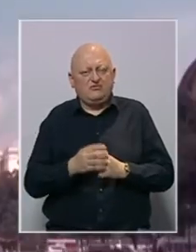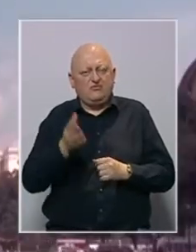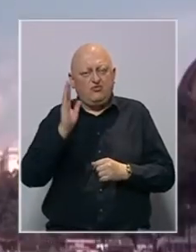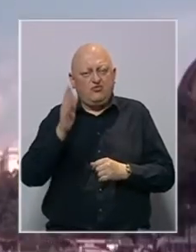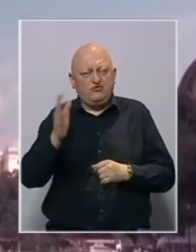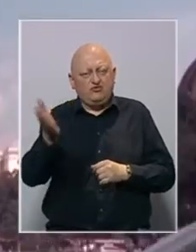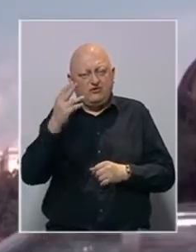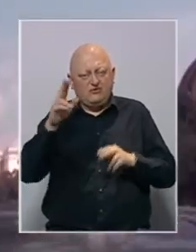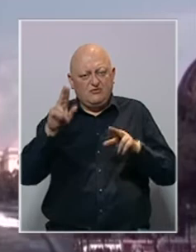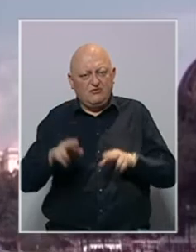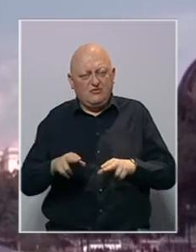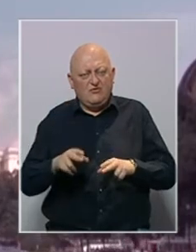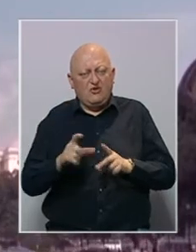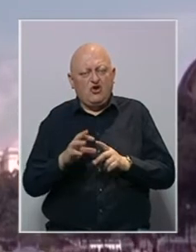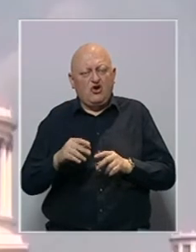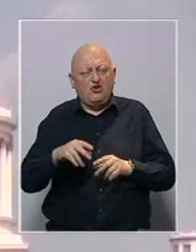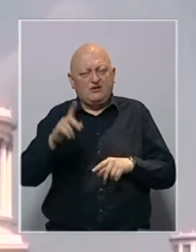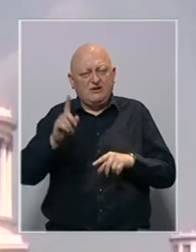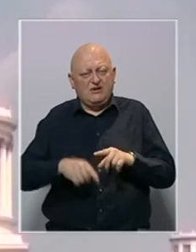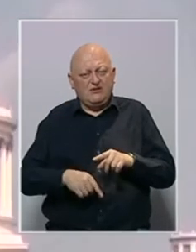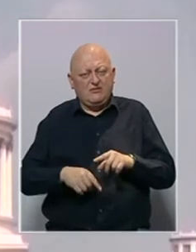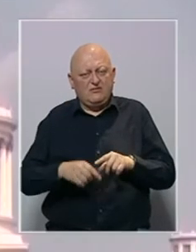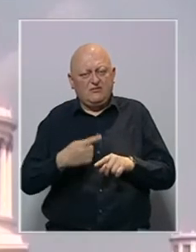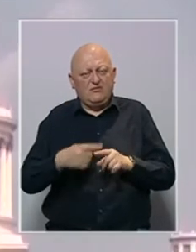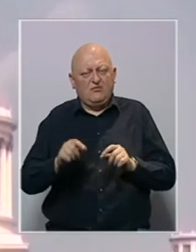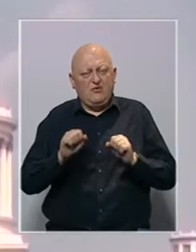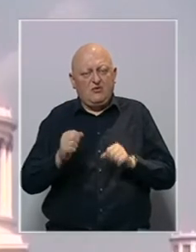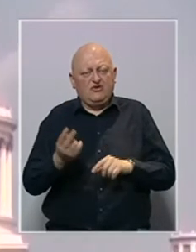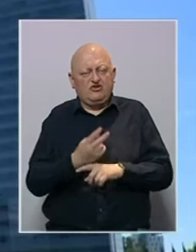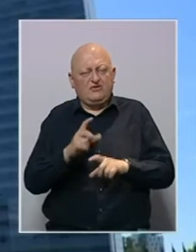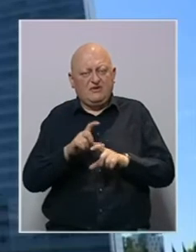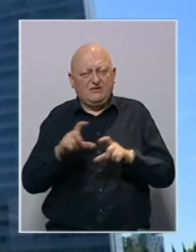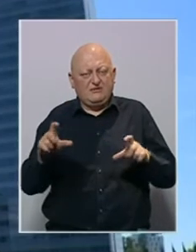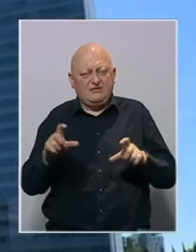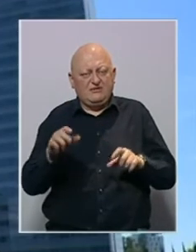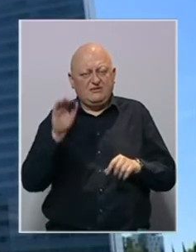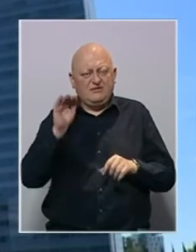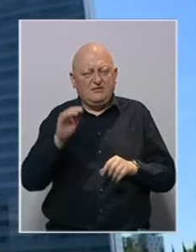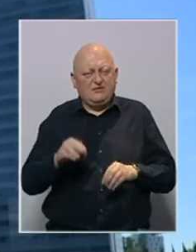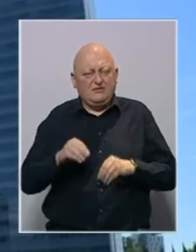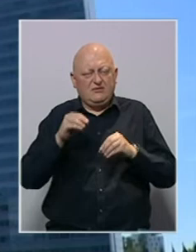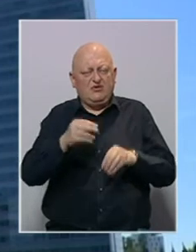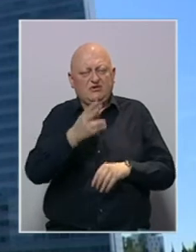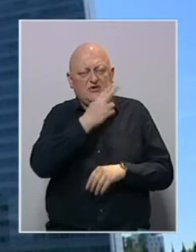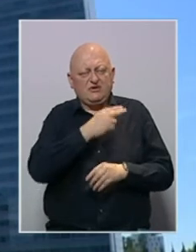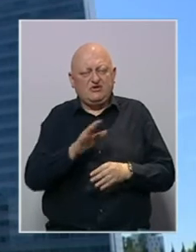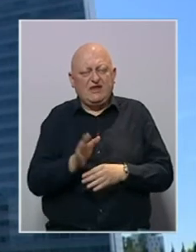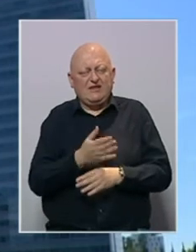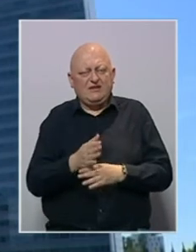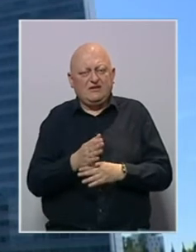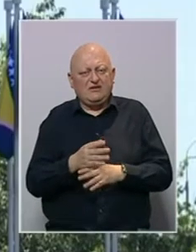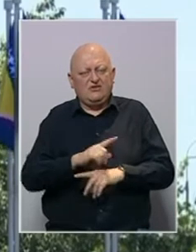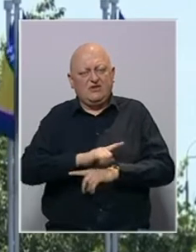se odavno spominje mogućnost da Dodik bude sankcionisan zbog blokade državnih institucija i najava prenosa nadležnosti na entitet,